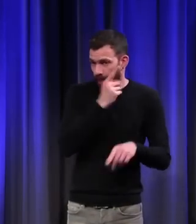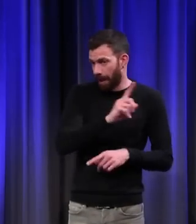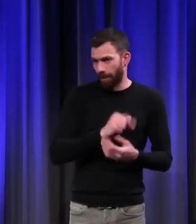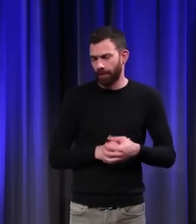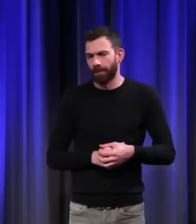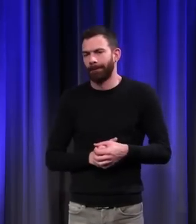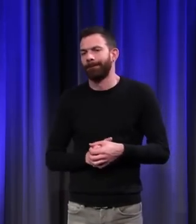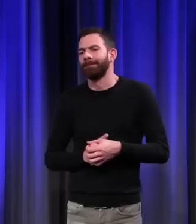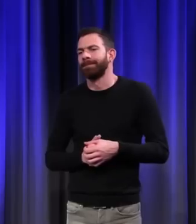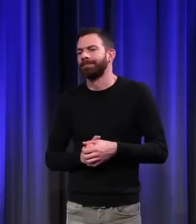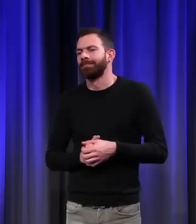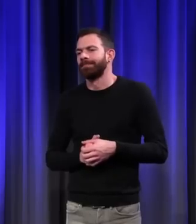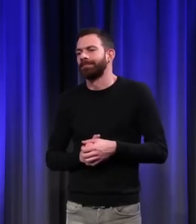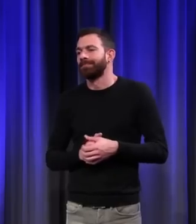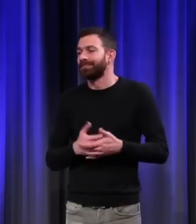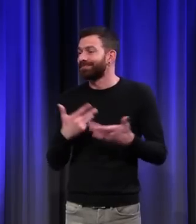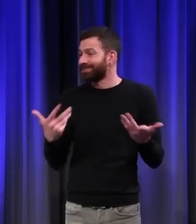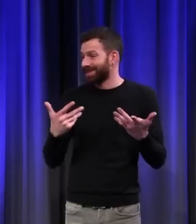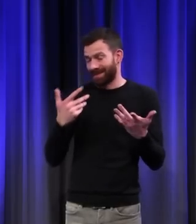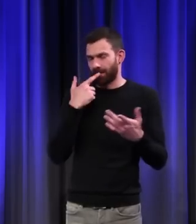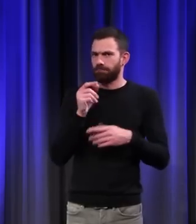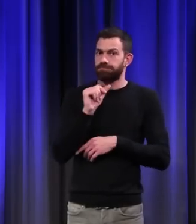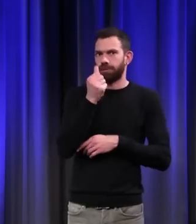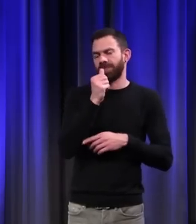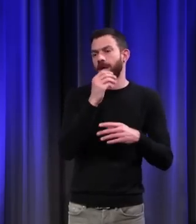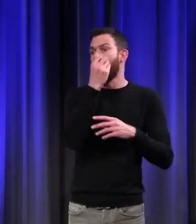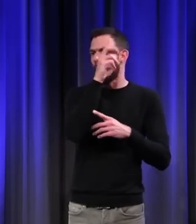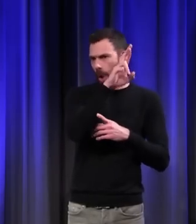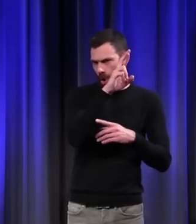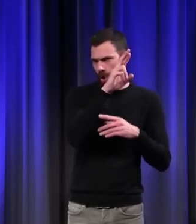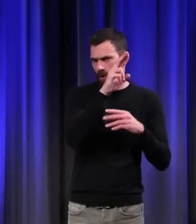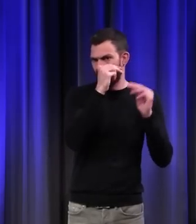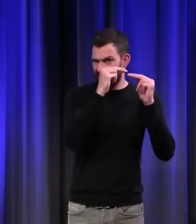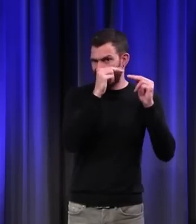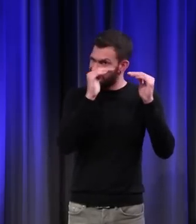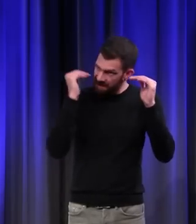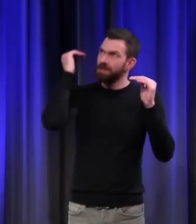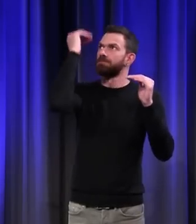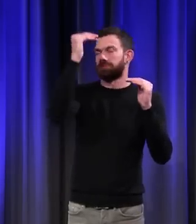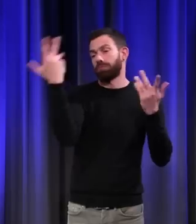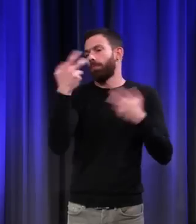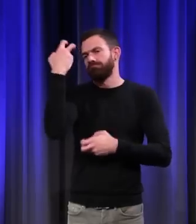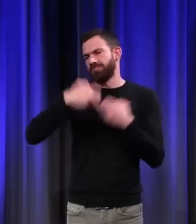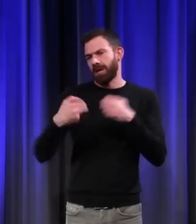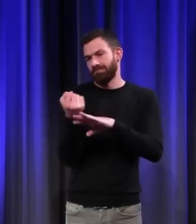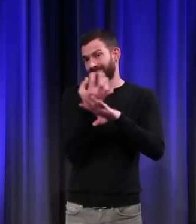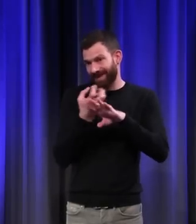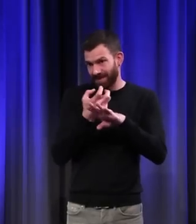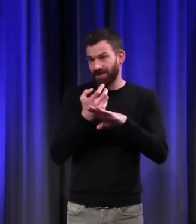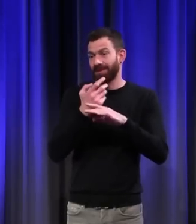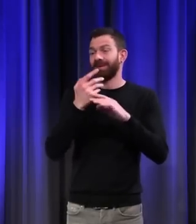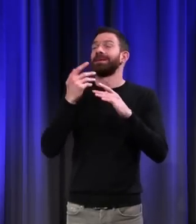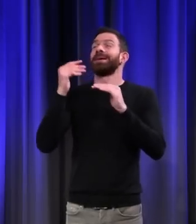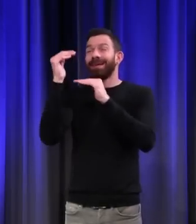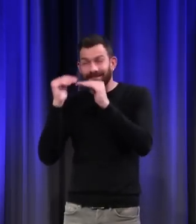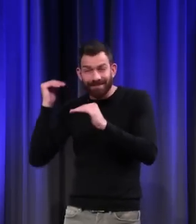'importance. Donc, la hiérarchie, c'est l'or, c'est ce qu'il y de mieux, mais mieux, c'est les pierres précieuses, et encore mieux que